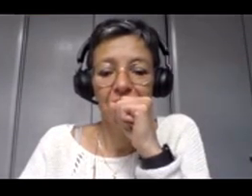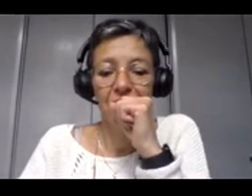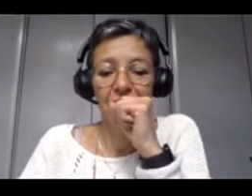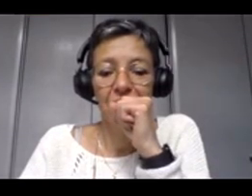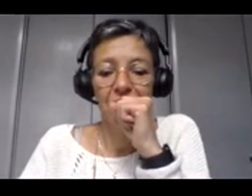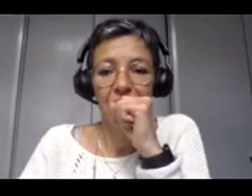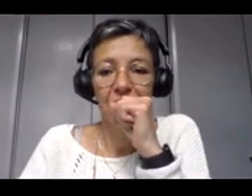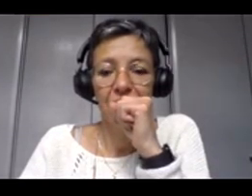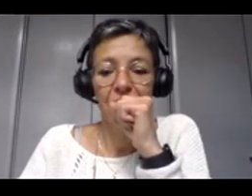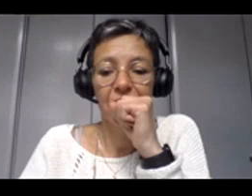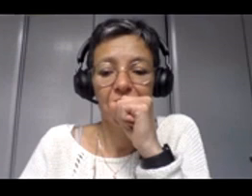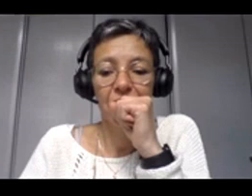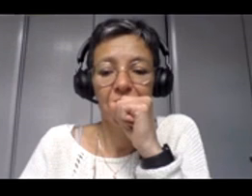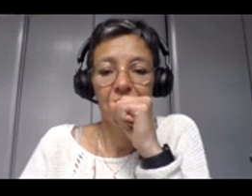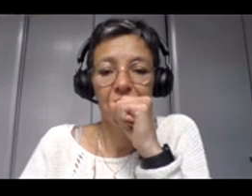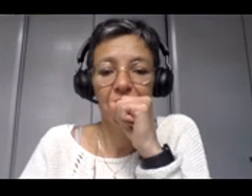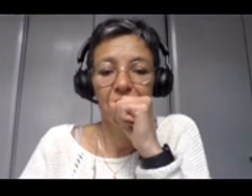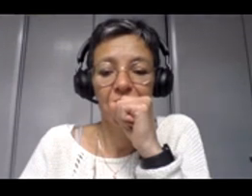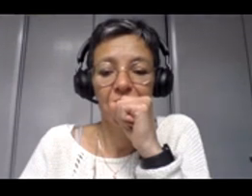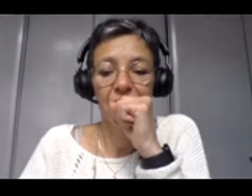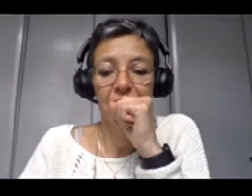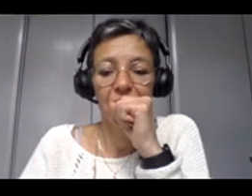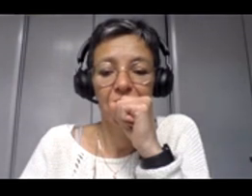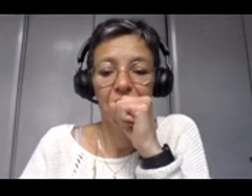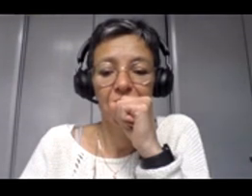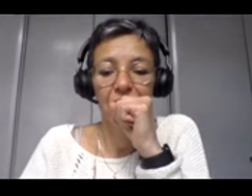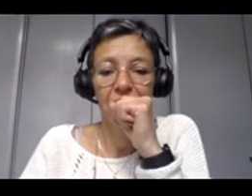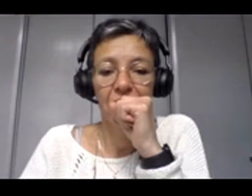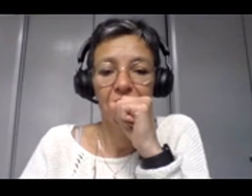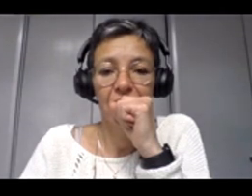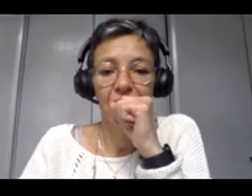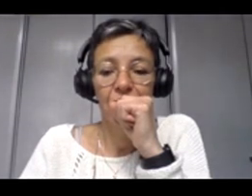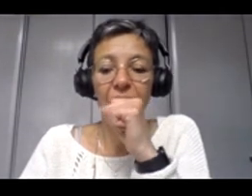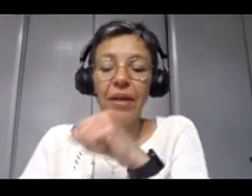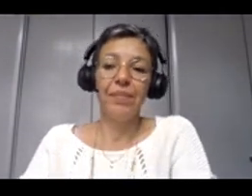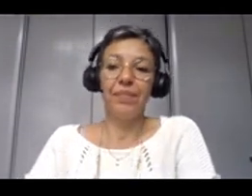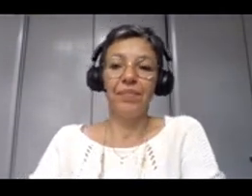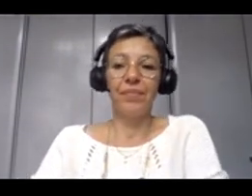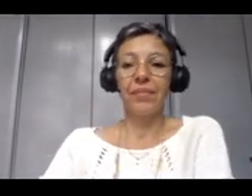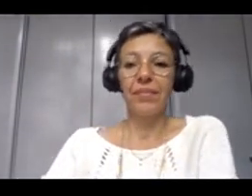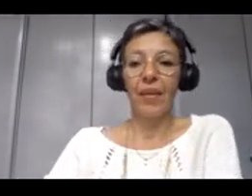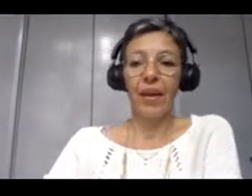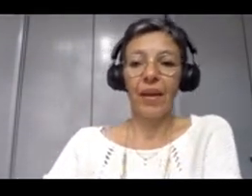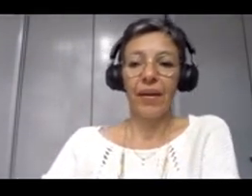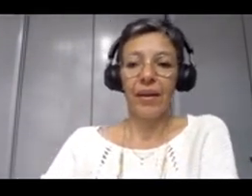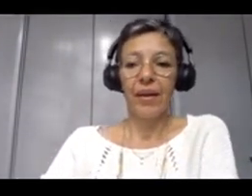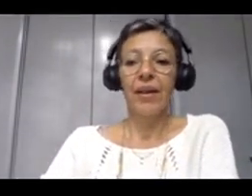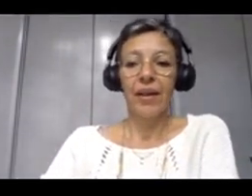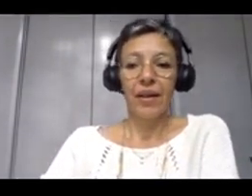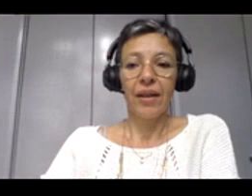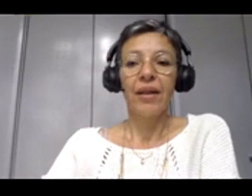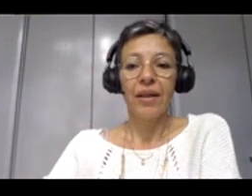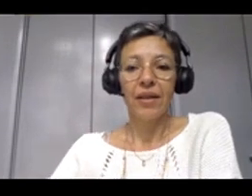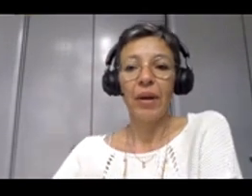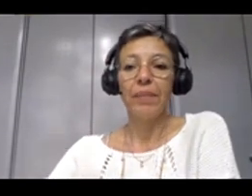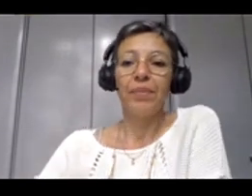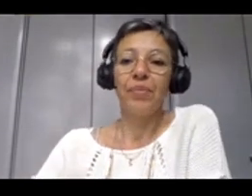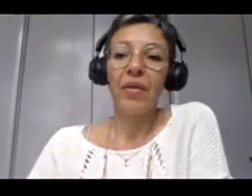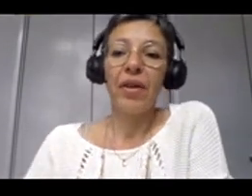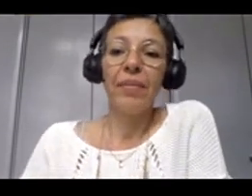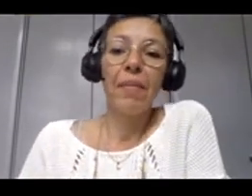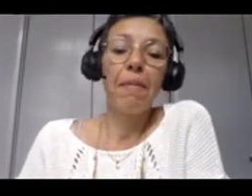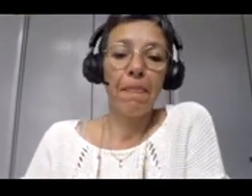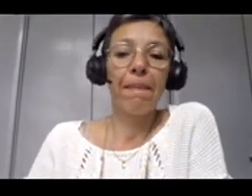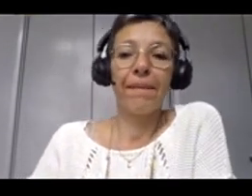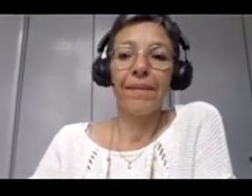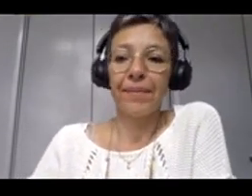Est-ce que vous pouvez voir l'écran, maintenant ? On va l'envoquer en deux. Ah, ça y est, c'est bien, Ursula. C'est bien.